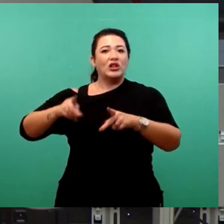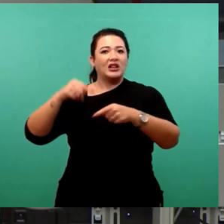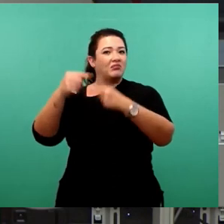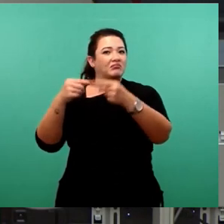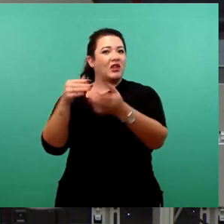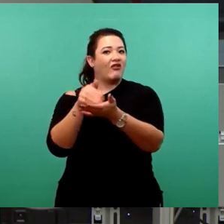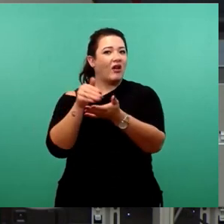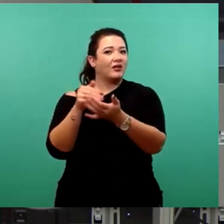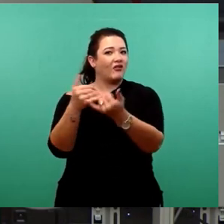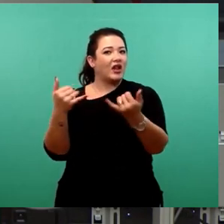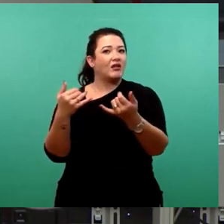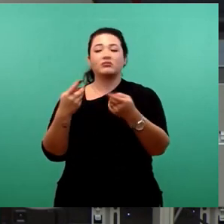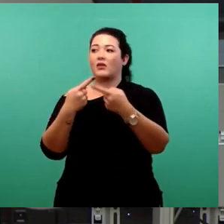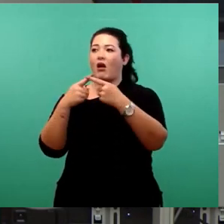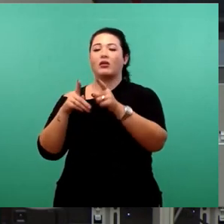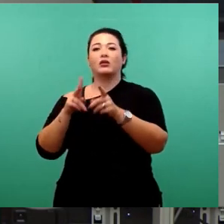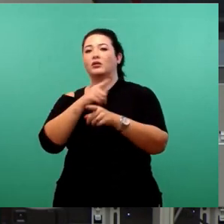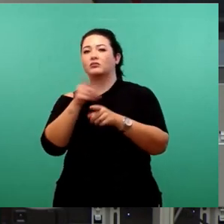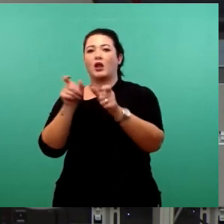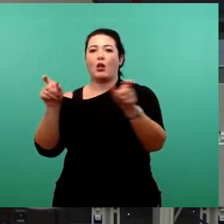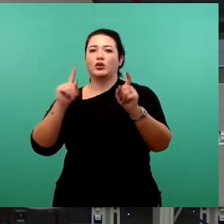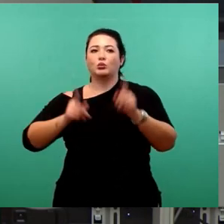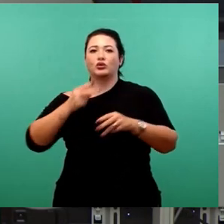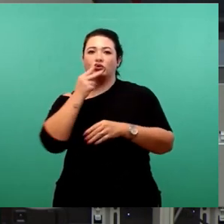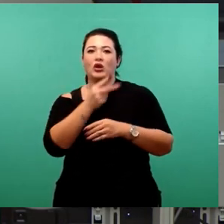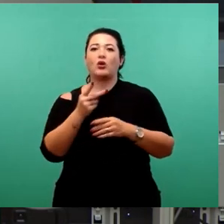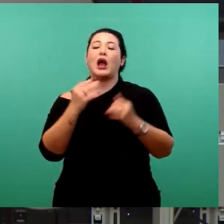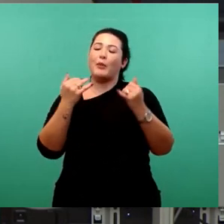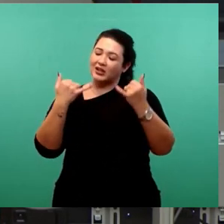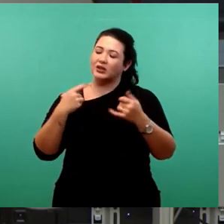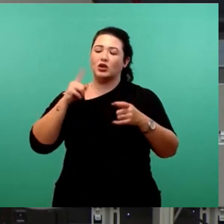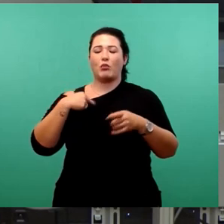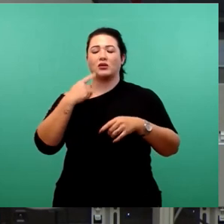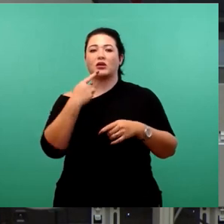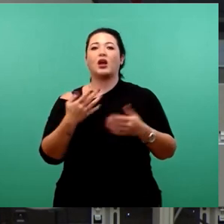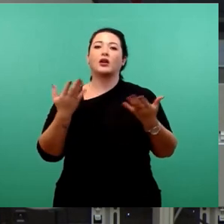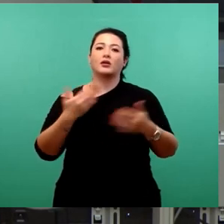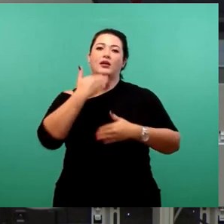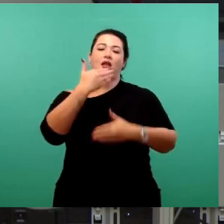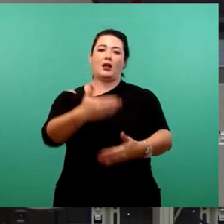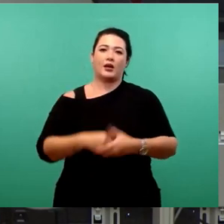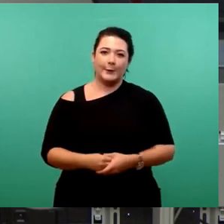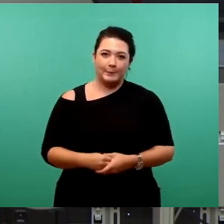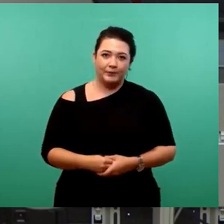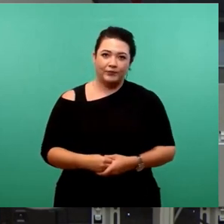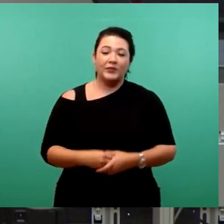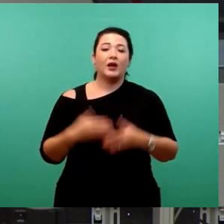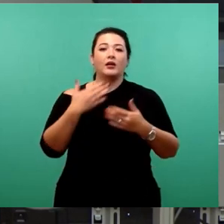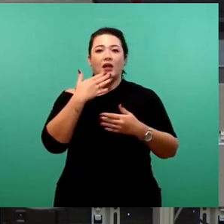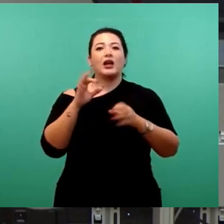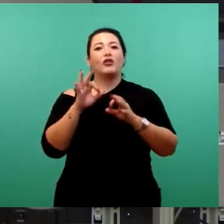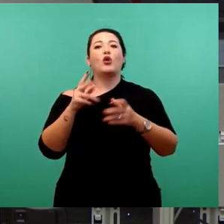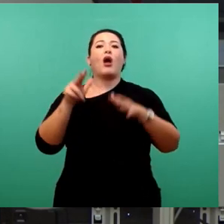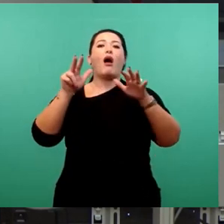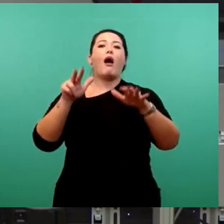Das hätte ein anderer tun sollen, aber ich nehme mir jetzt an dieser Stelle noch mal die Zeit zu sagen, danke, danke für 18 auferführungsvolle